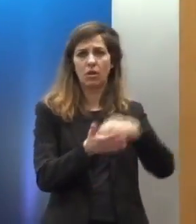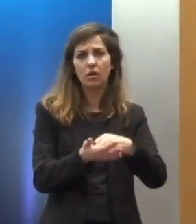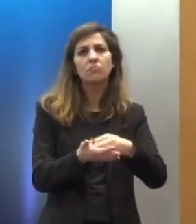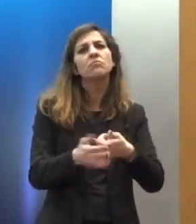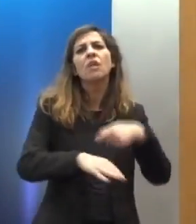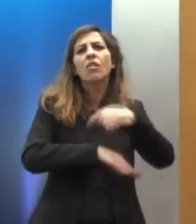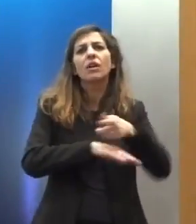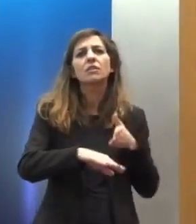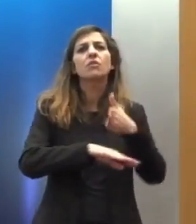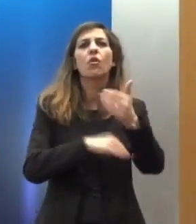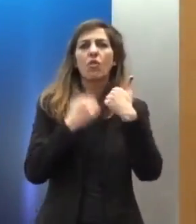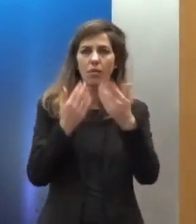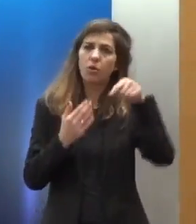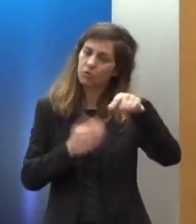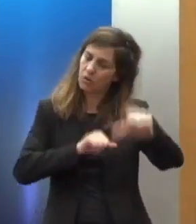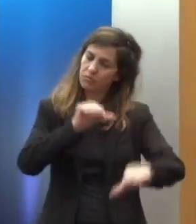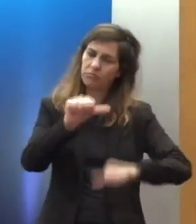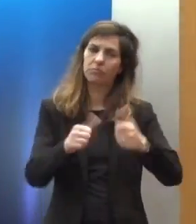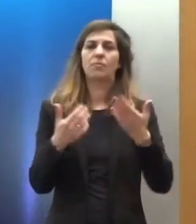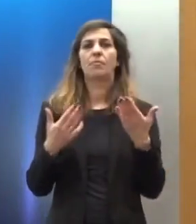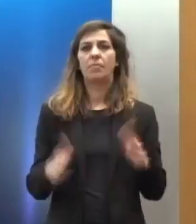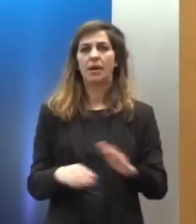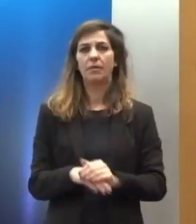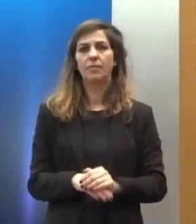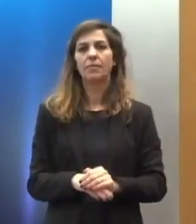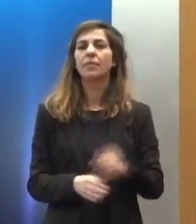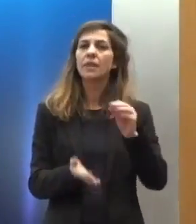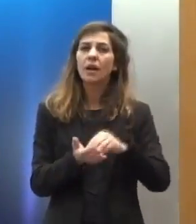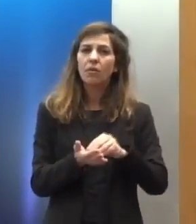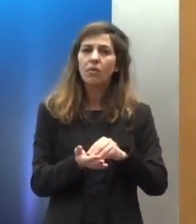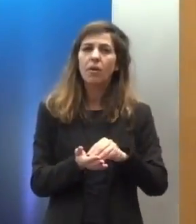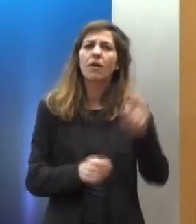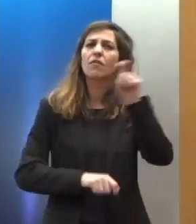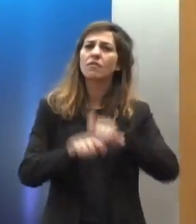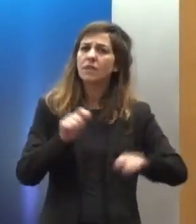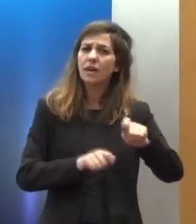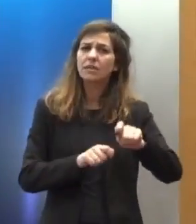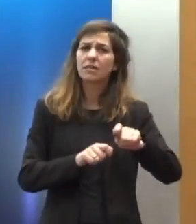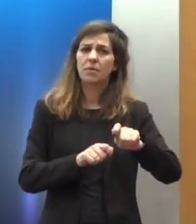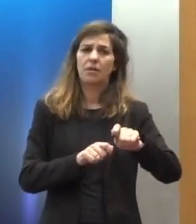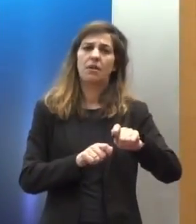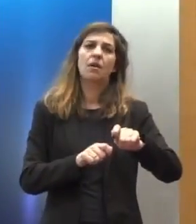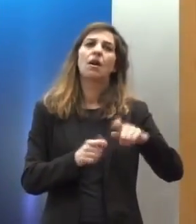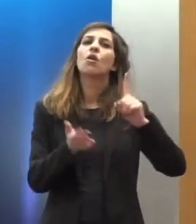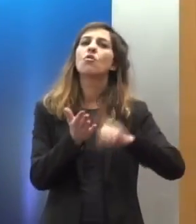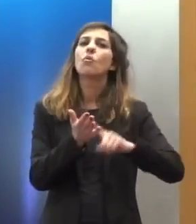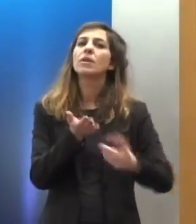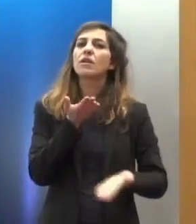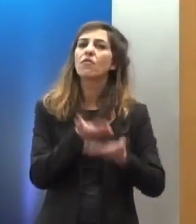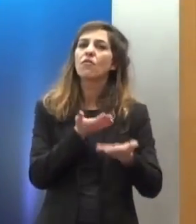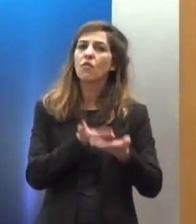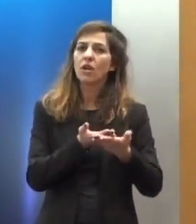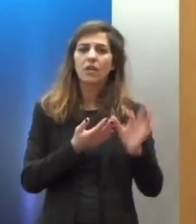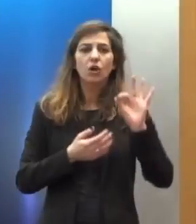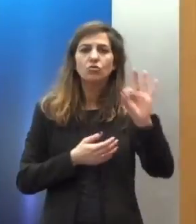θέσπιση και στην αποτελεσματική λειτουργία θεσμών, όπως είναι η νομική βοήθεια, για να μπορεί